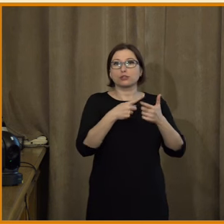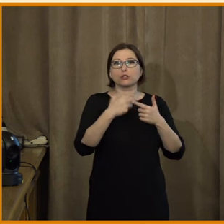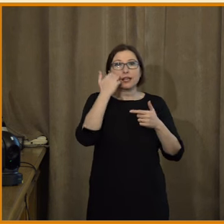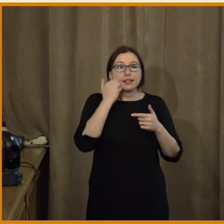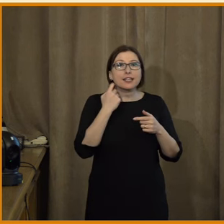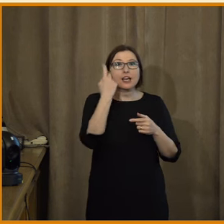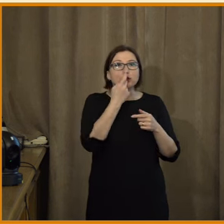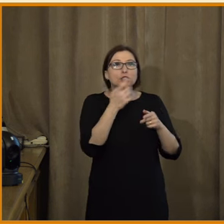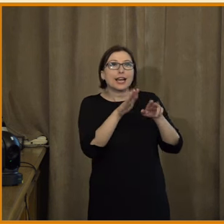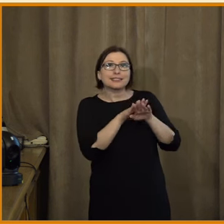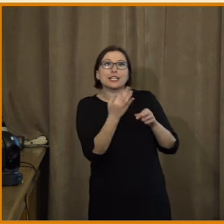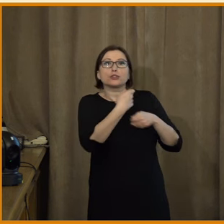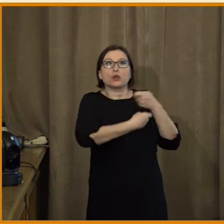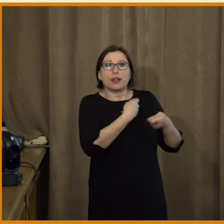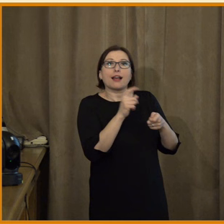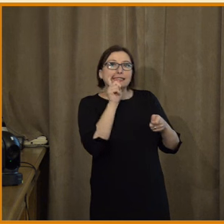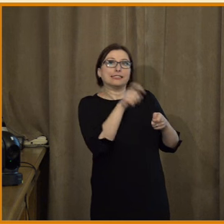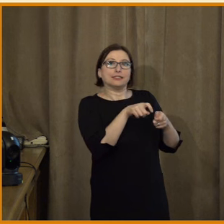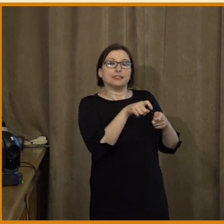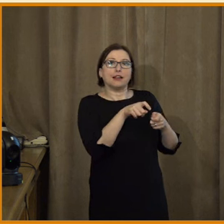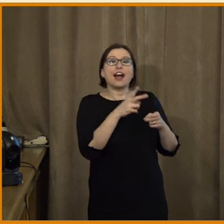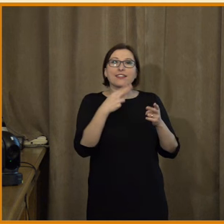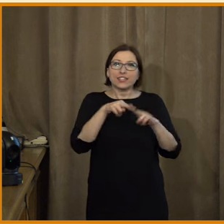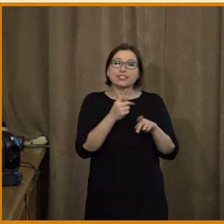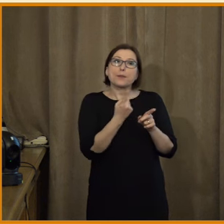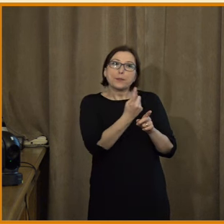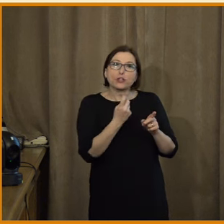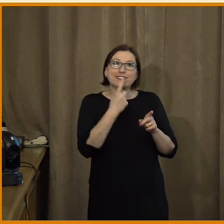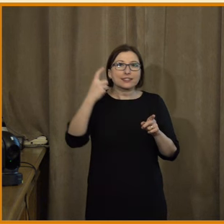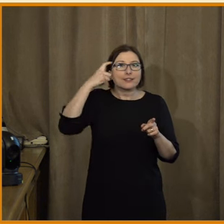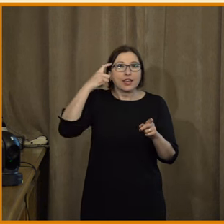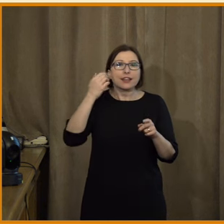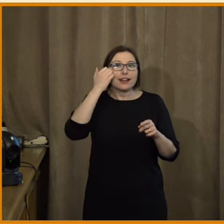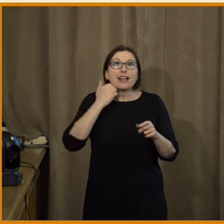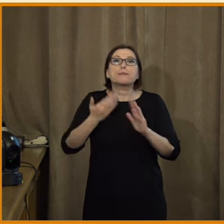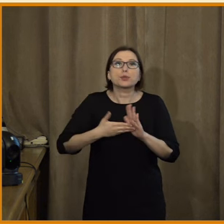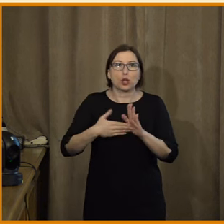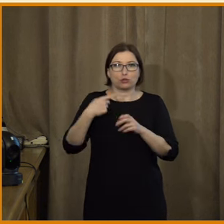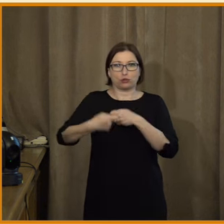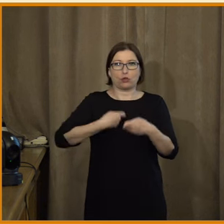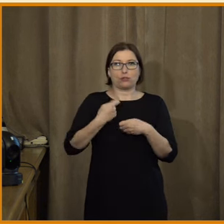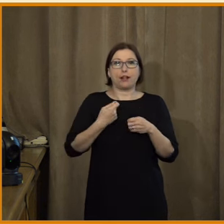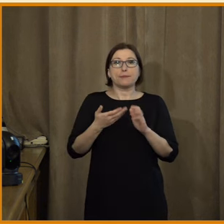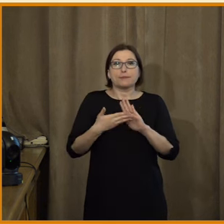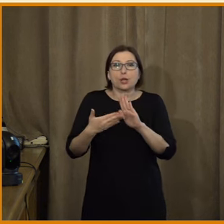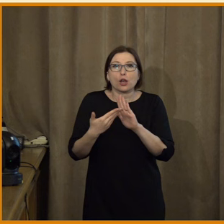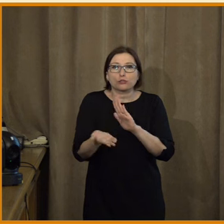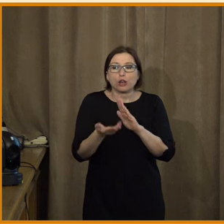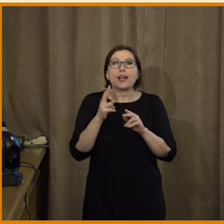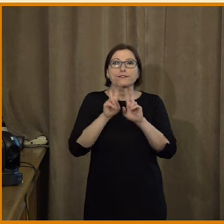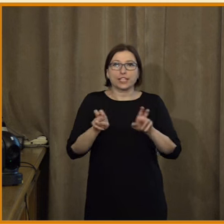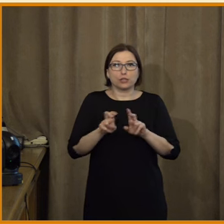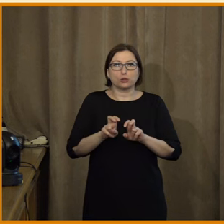sociálních sítí. Že potřebujeme více dát o těch motivacích a o tom dopadu, což je výzkum, který prostě překračuje